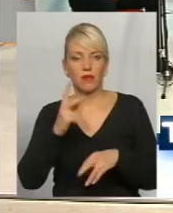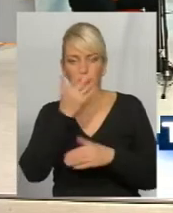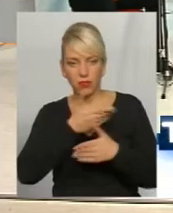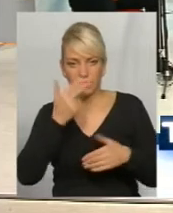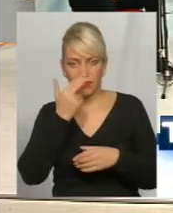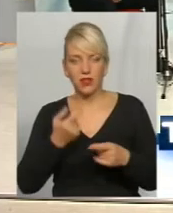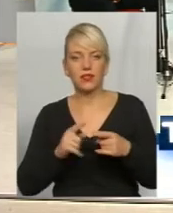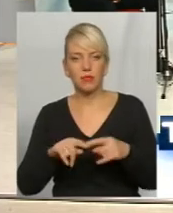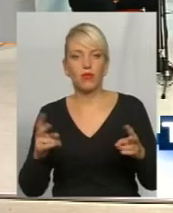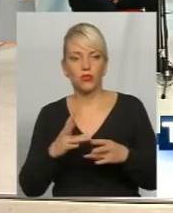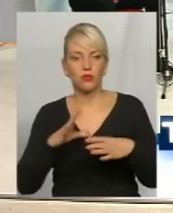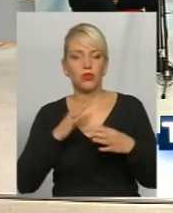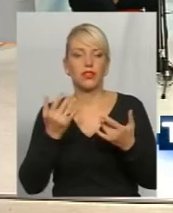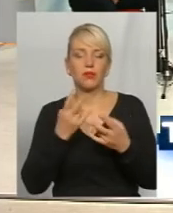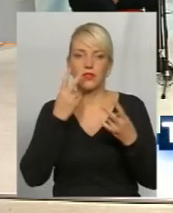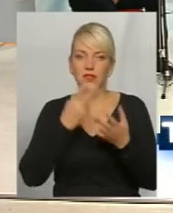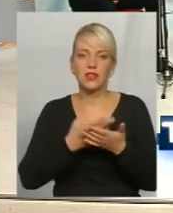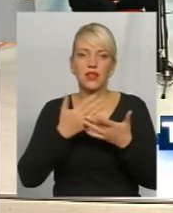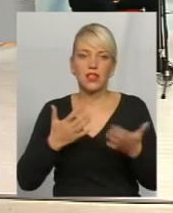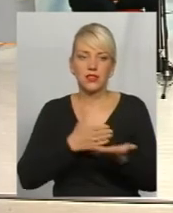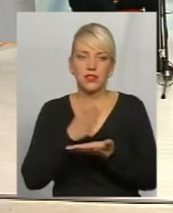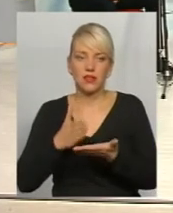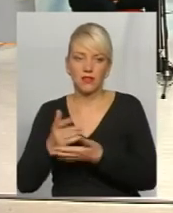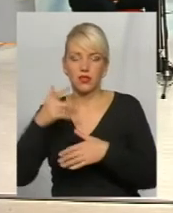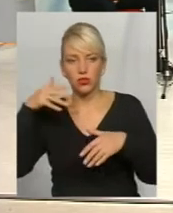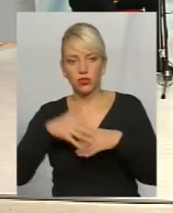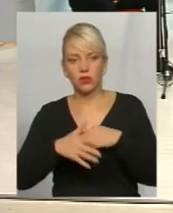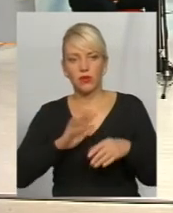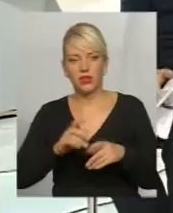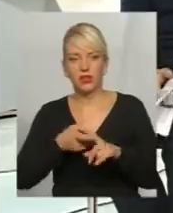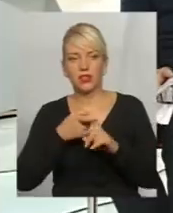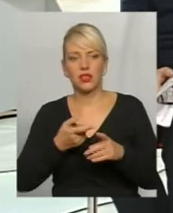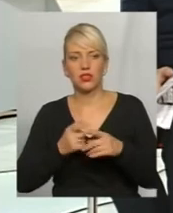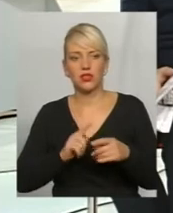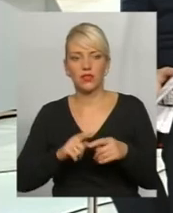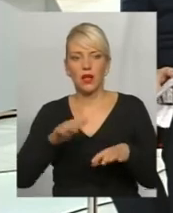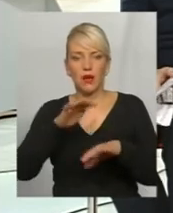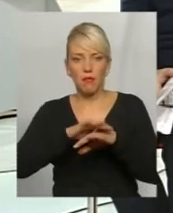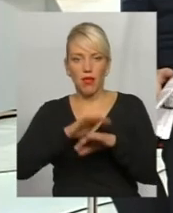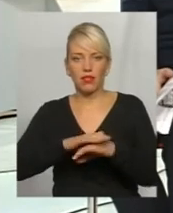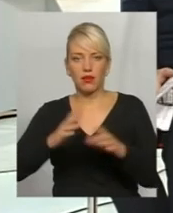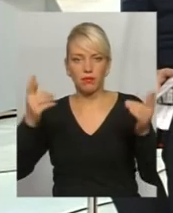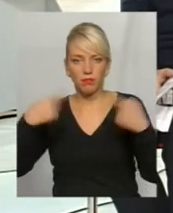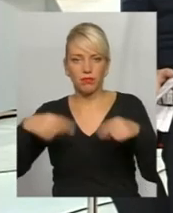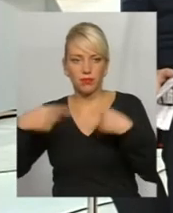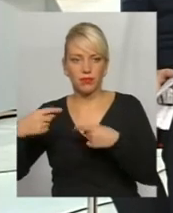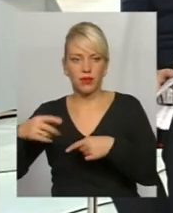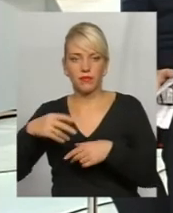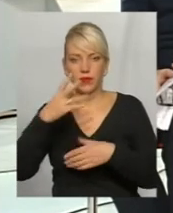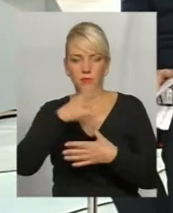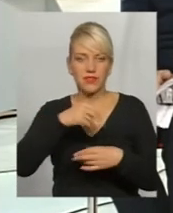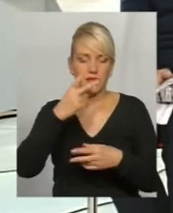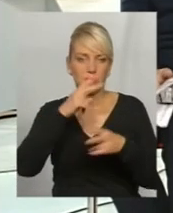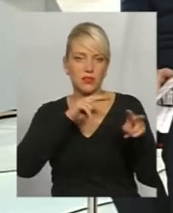треба дивитися на різні види. Зрозуміло, ми з нашим банкопадом, який нещодавно ми всі спостерігали. Люди,